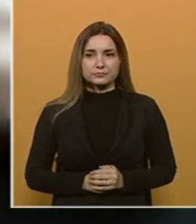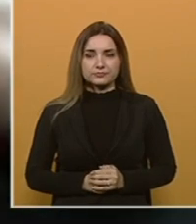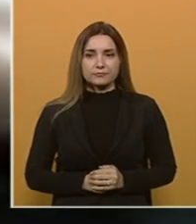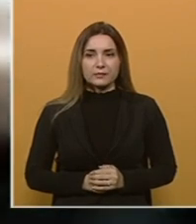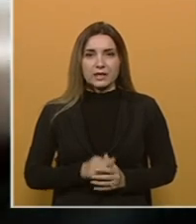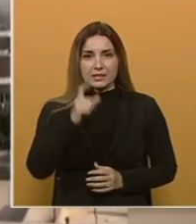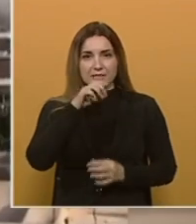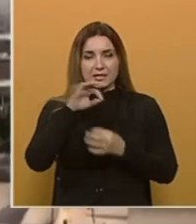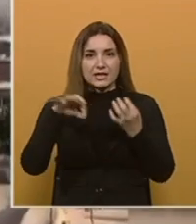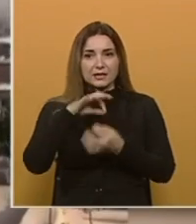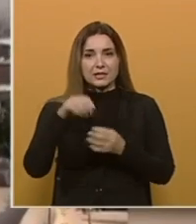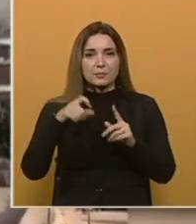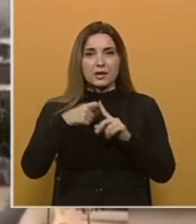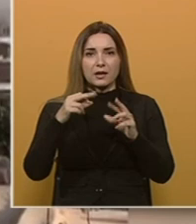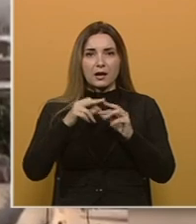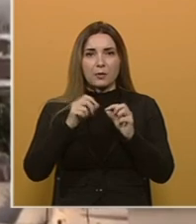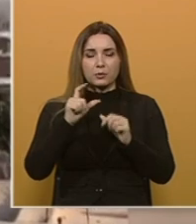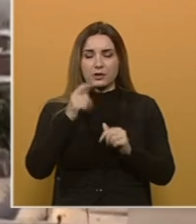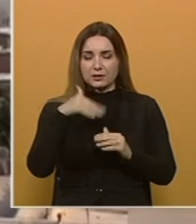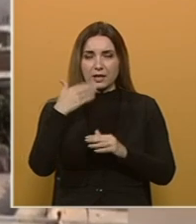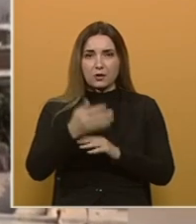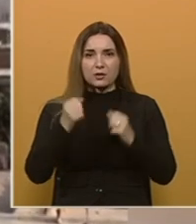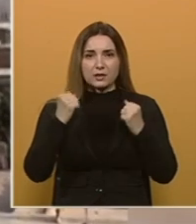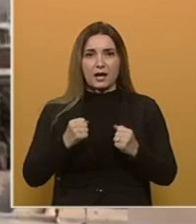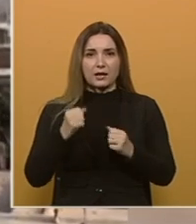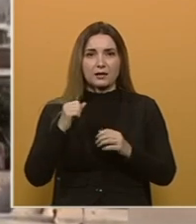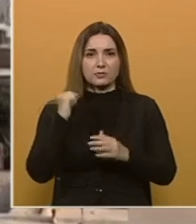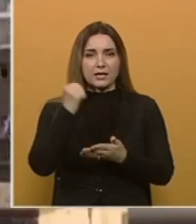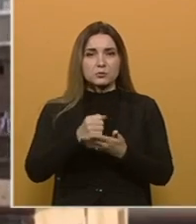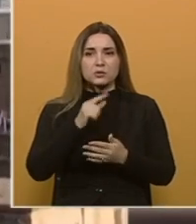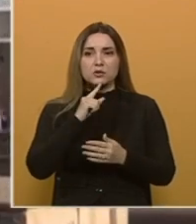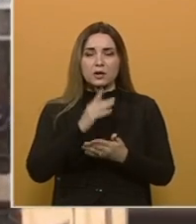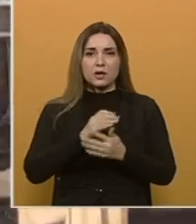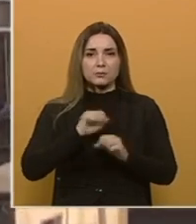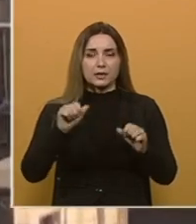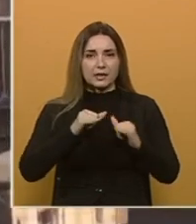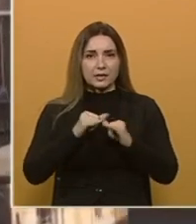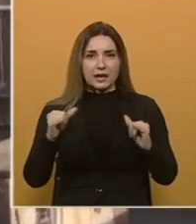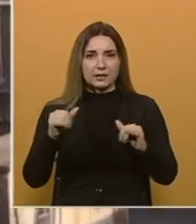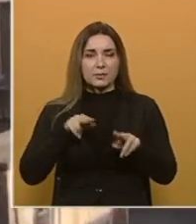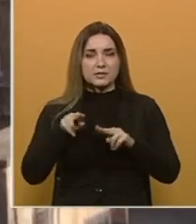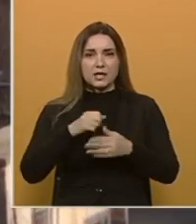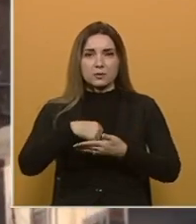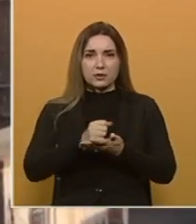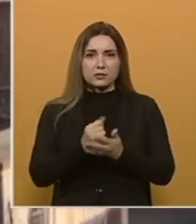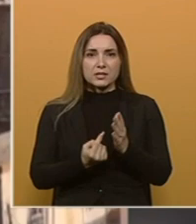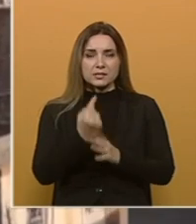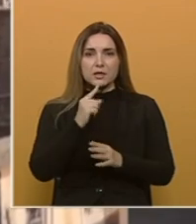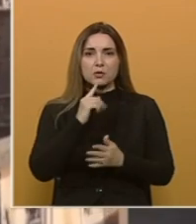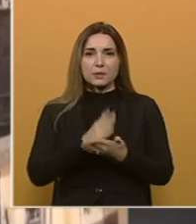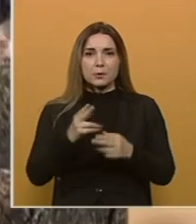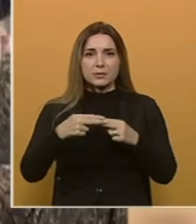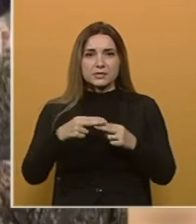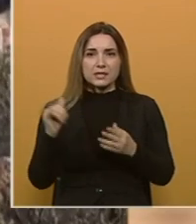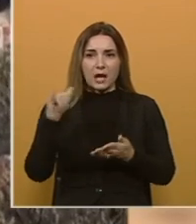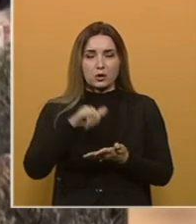Crni dim nadbio se nad Kabulom nakon snažne eksplozije koja je potresla grad. Zvaničnih ministarstva zdravstva potvrdio je incident koji se dogodio u